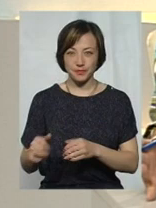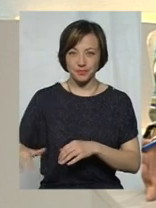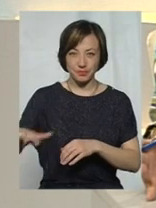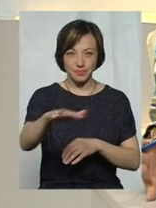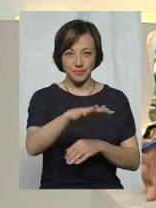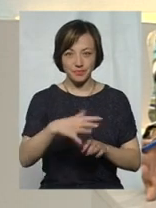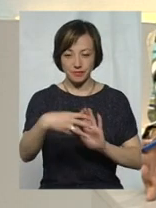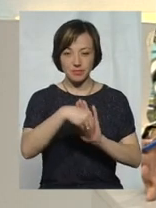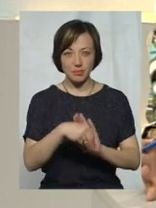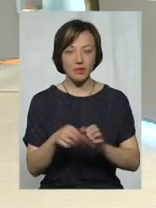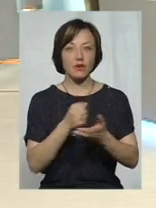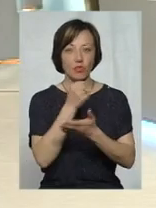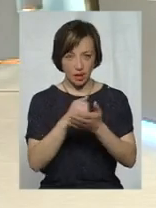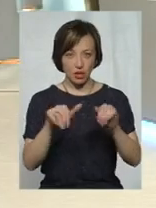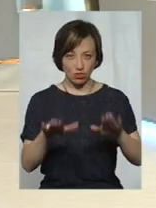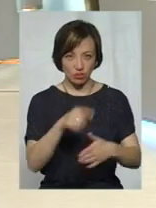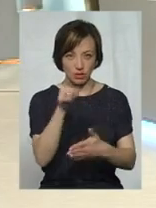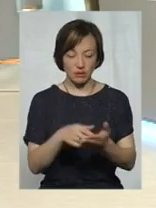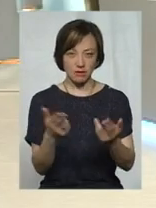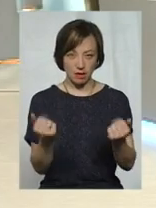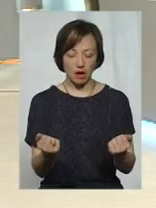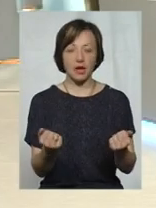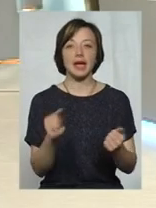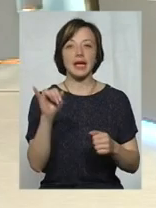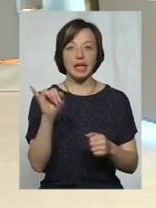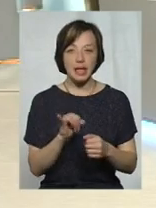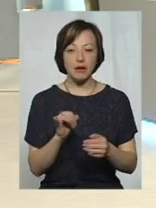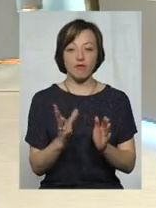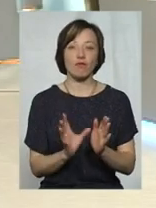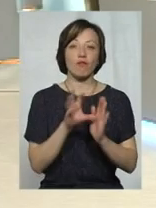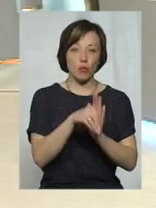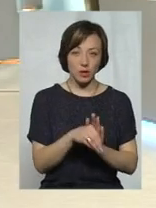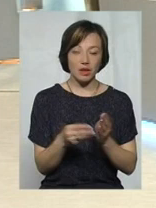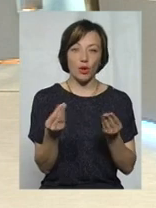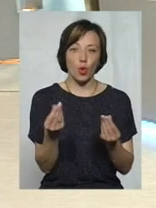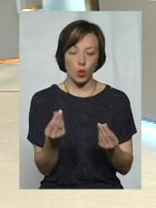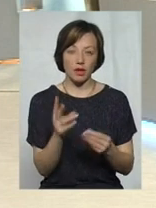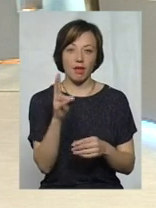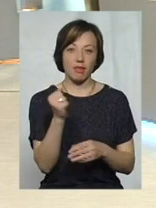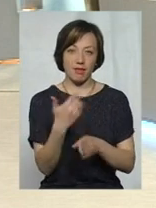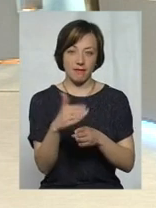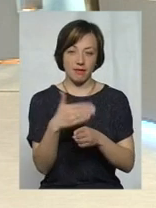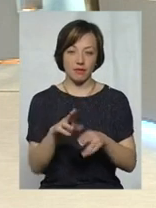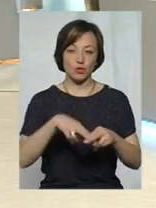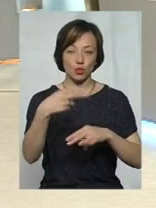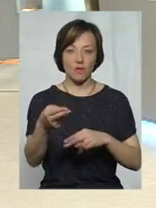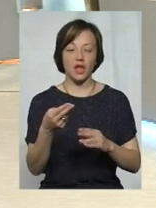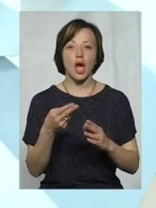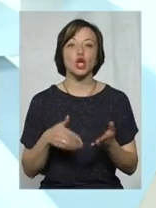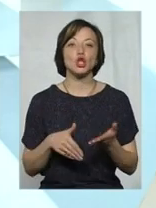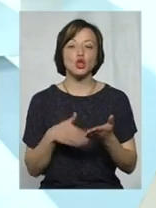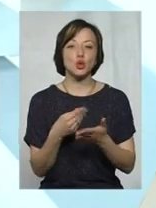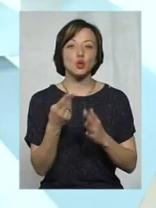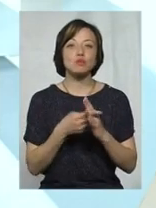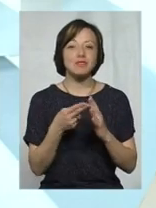населеного пункту, ухвалили відповідне рішення, так виходить? відповідне рішення і передбачили видатки на відшкодування субсидій з